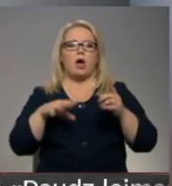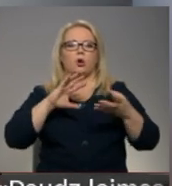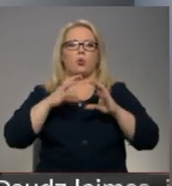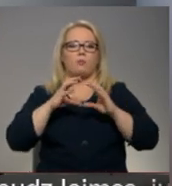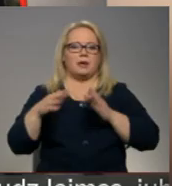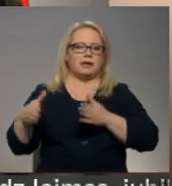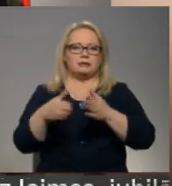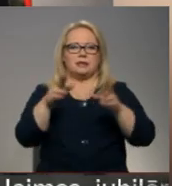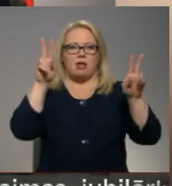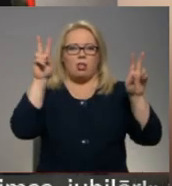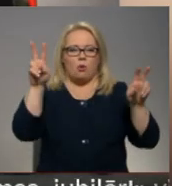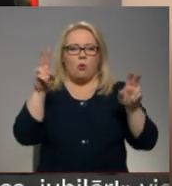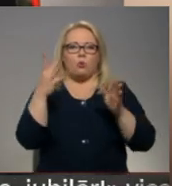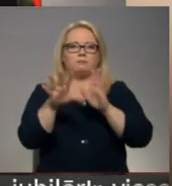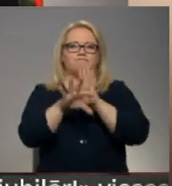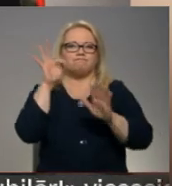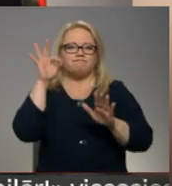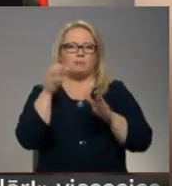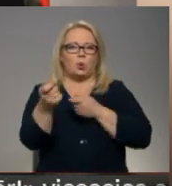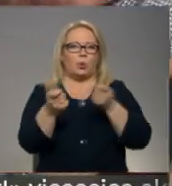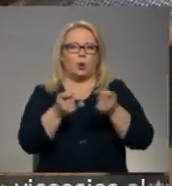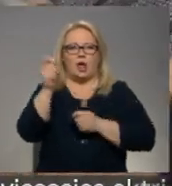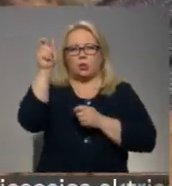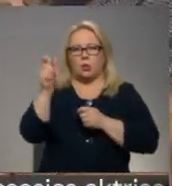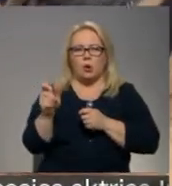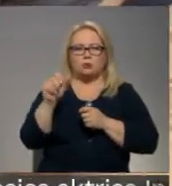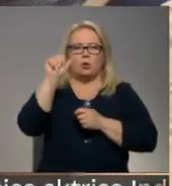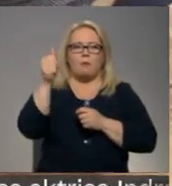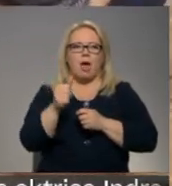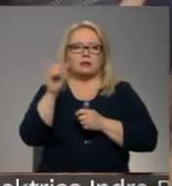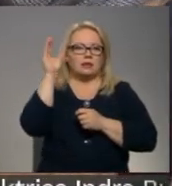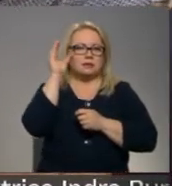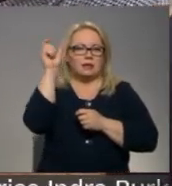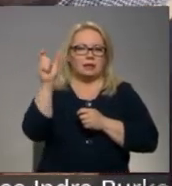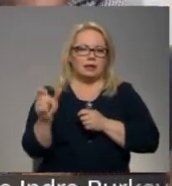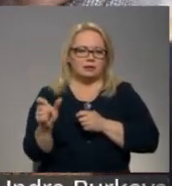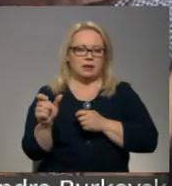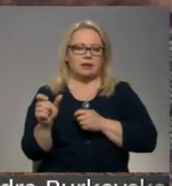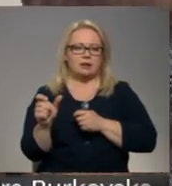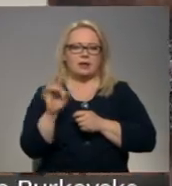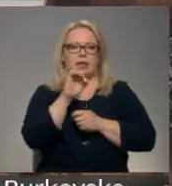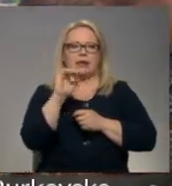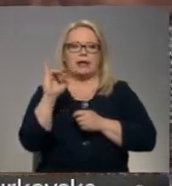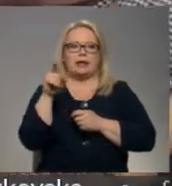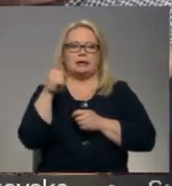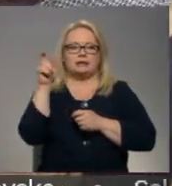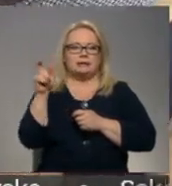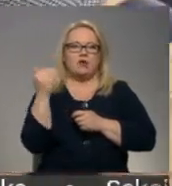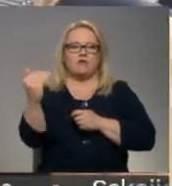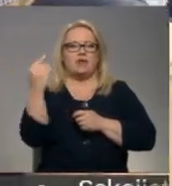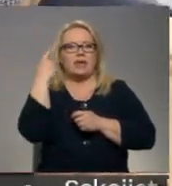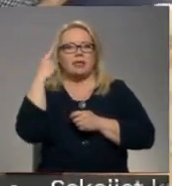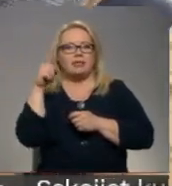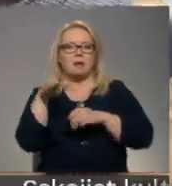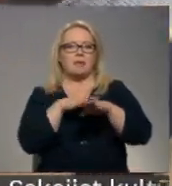izvēlējies kurators un mākslas zinātnieks Arnolds Kī, kura ideja tā tad ir